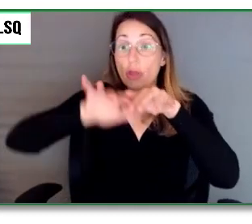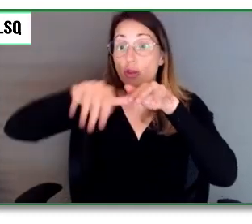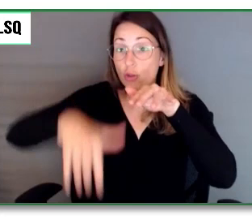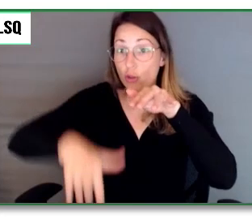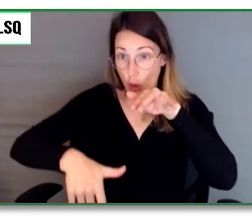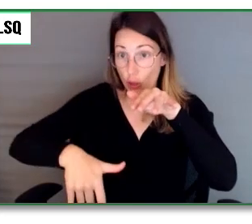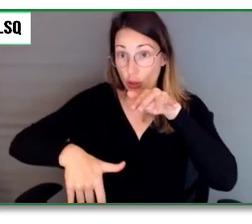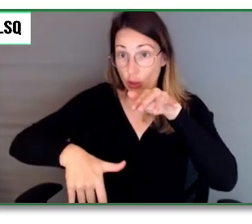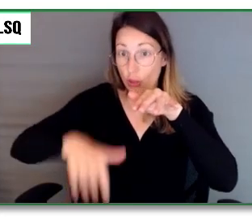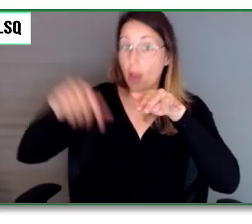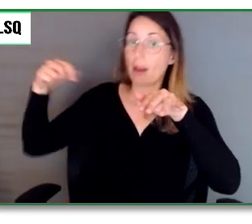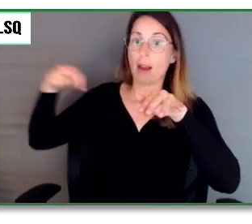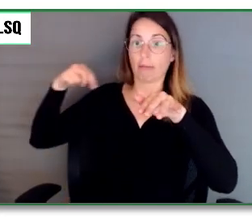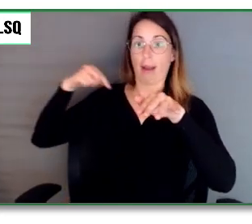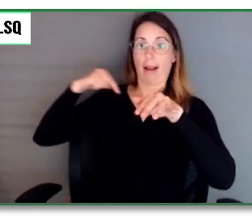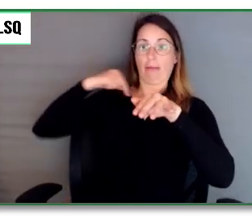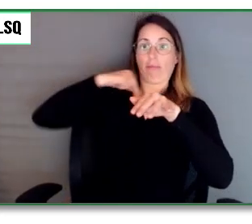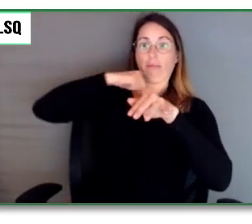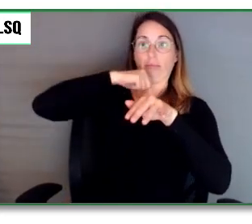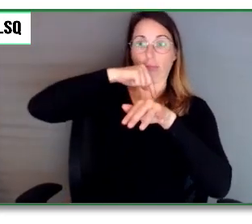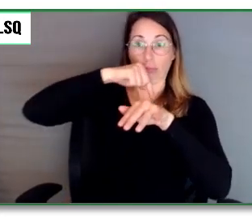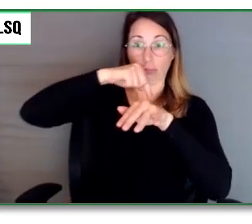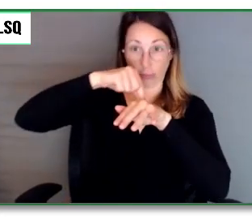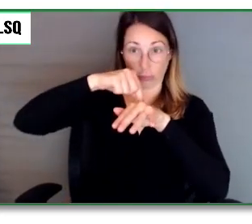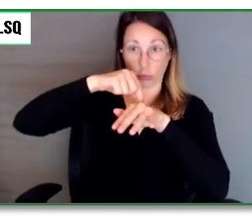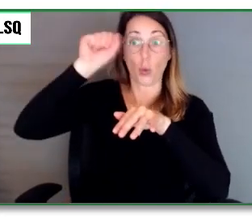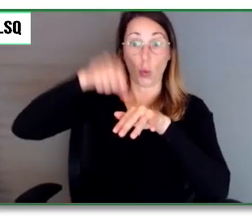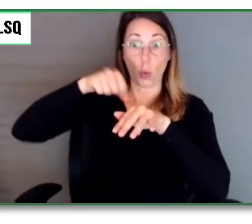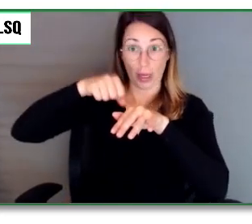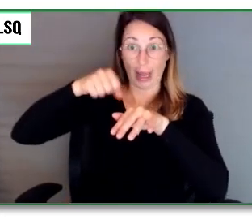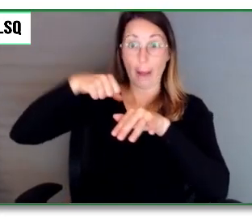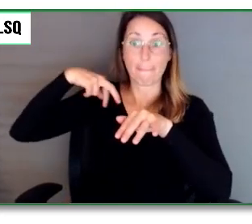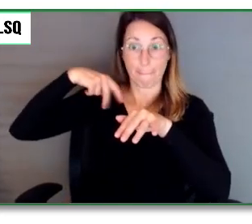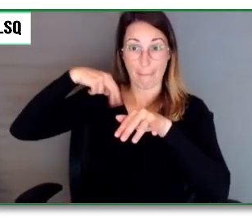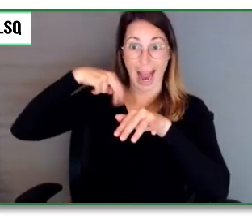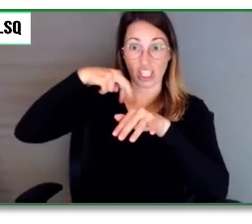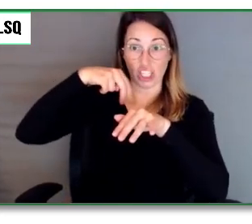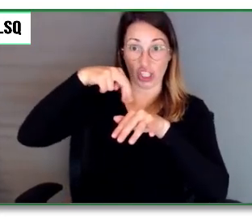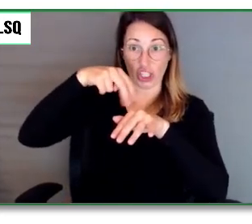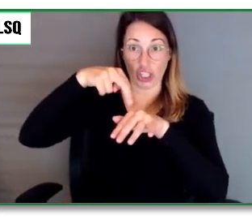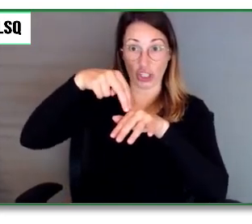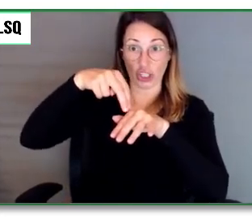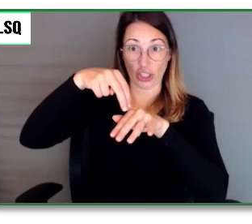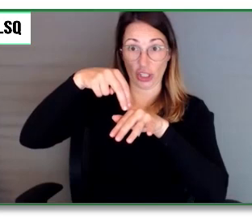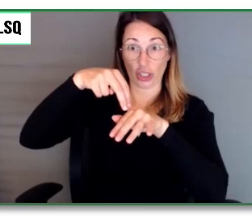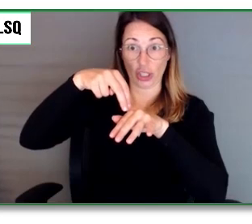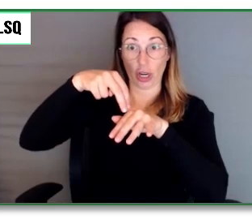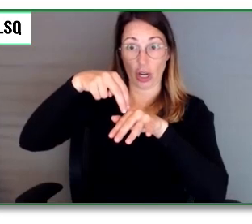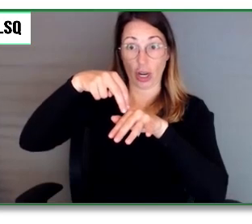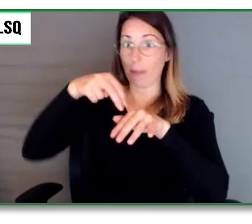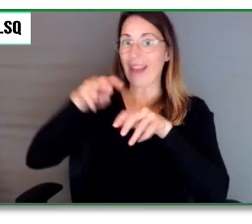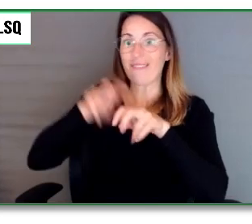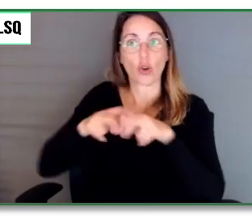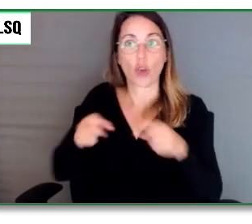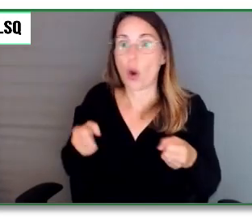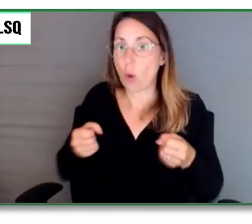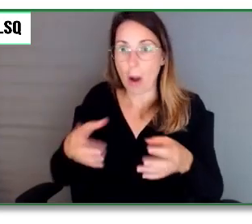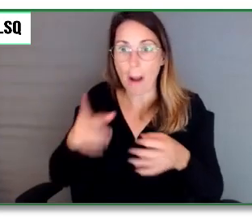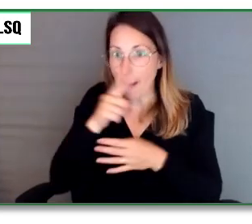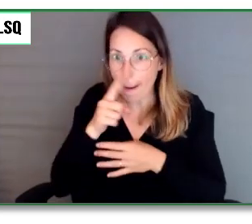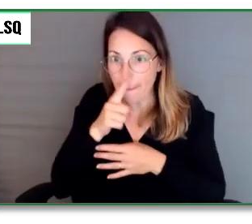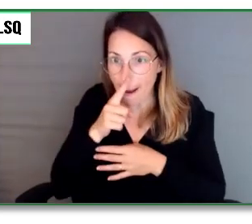'ils ne sont pas en fauteuil roulant, une option possible, ce serait de fournir un panorama, un point de visionnement.